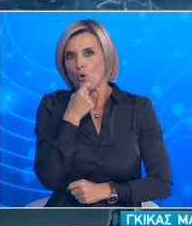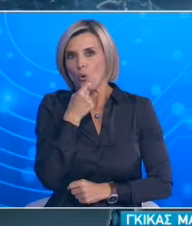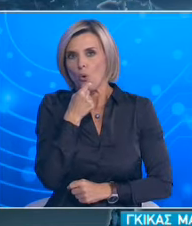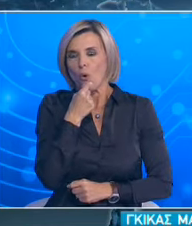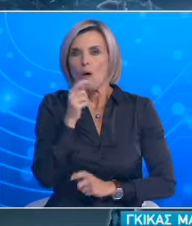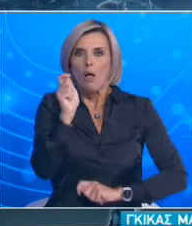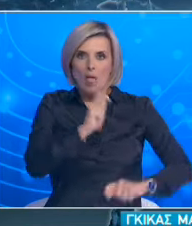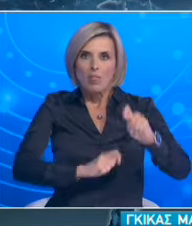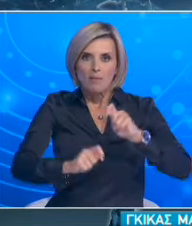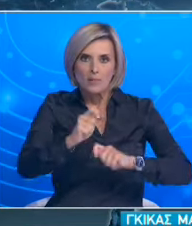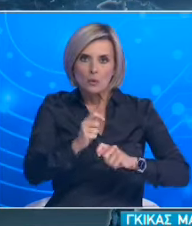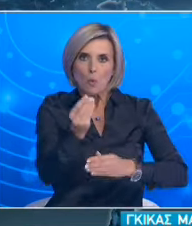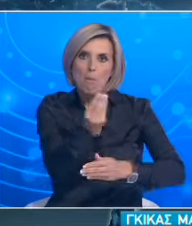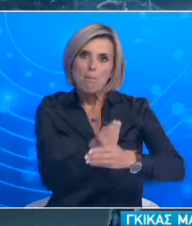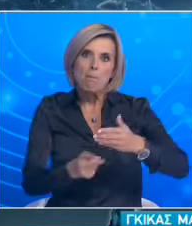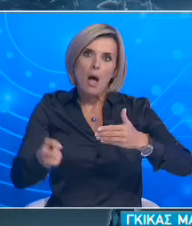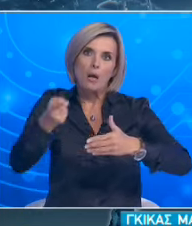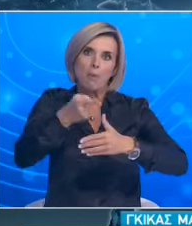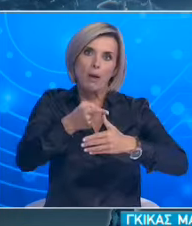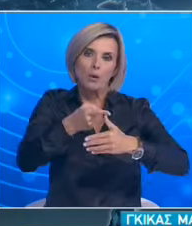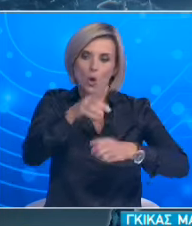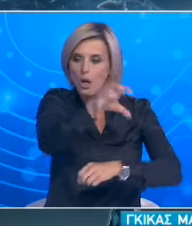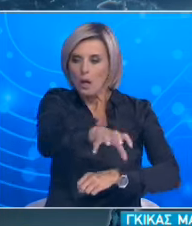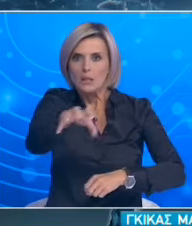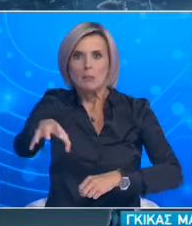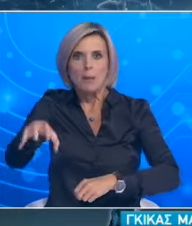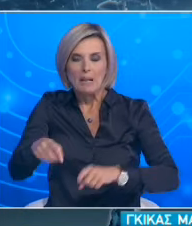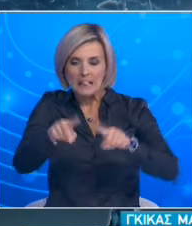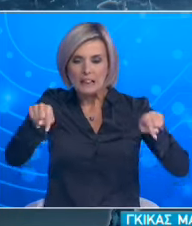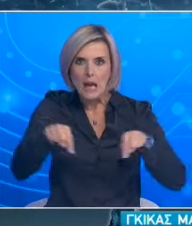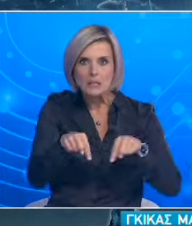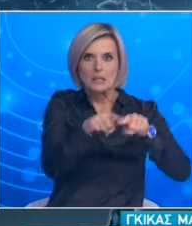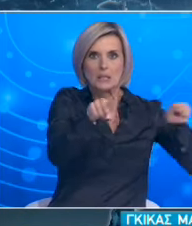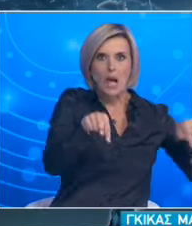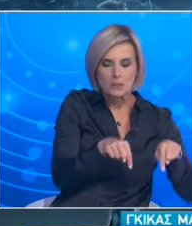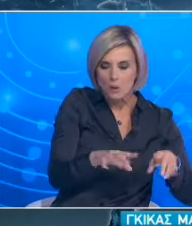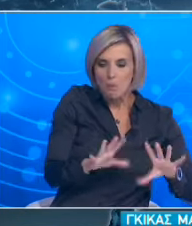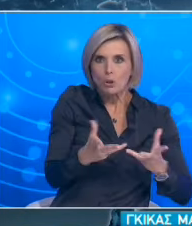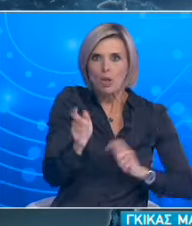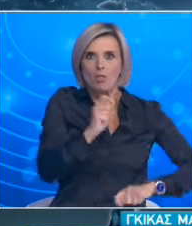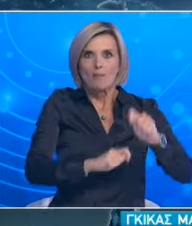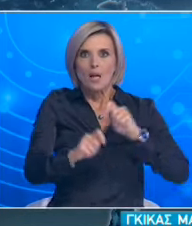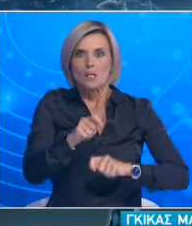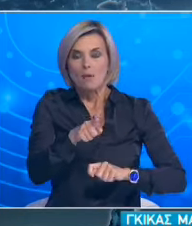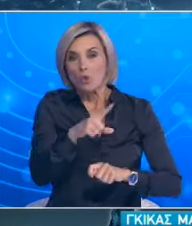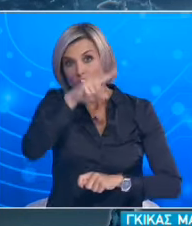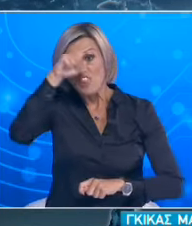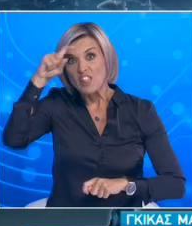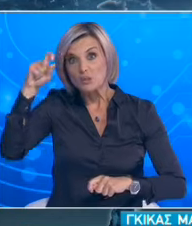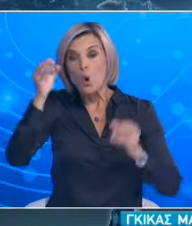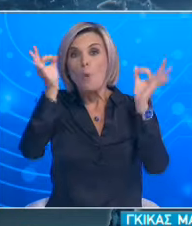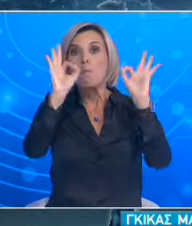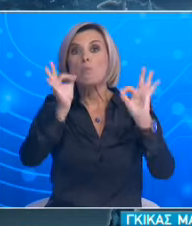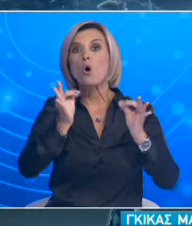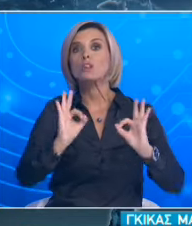τάξεις, άρα χρησιμοποιώ περισσότερους εκπαιδευτικούς, άρα δημιουργώ περισσότερες αιστείες. Είναι πολύ πιο πολύπλοκο το μοντέλο των